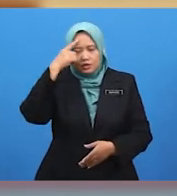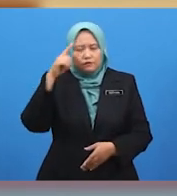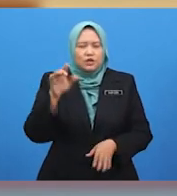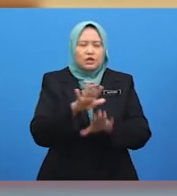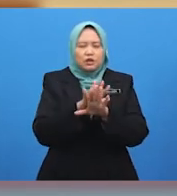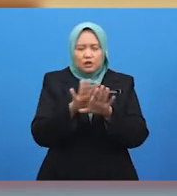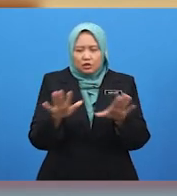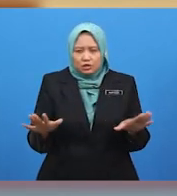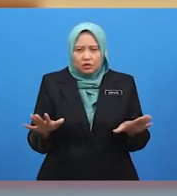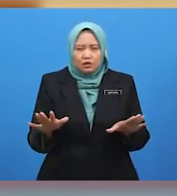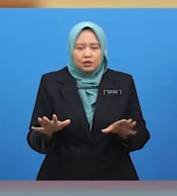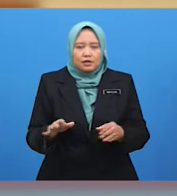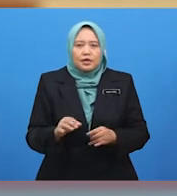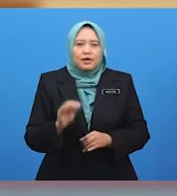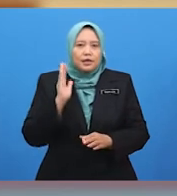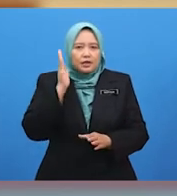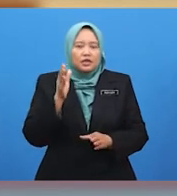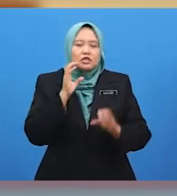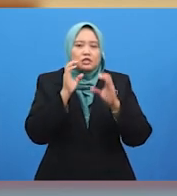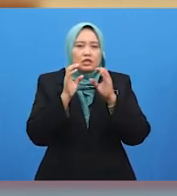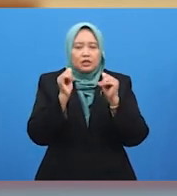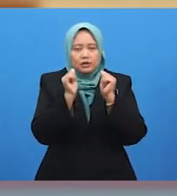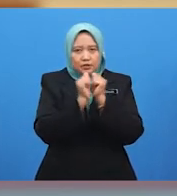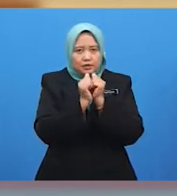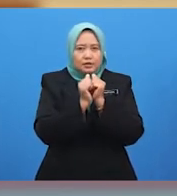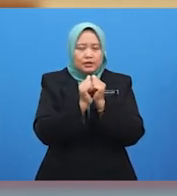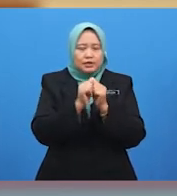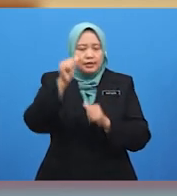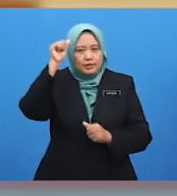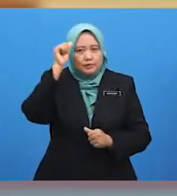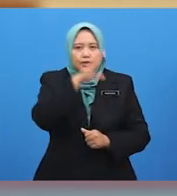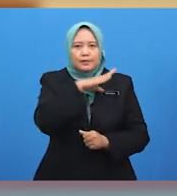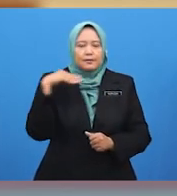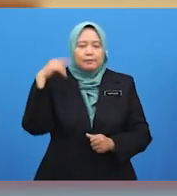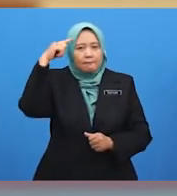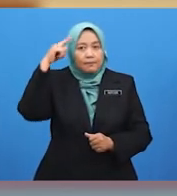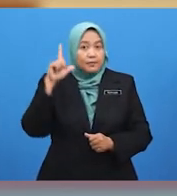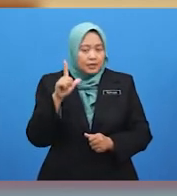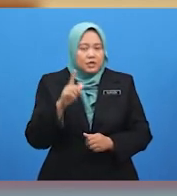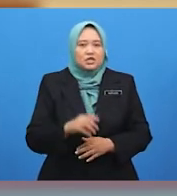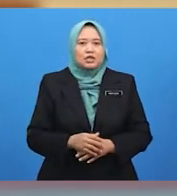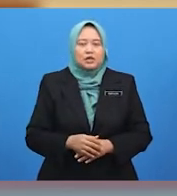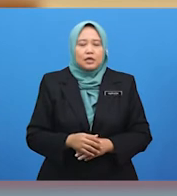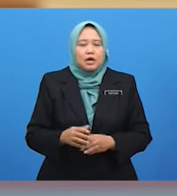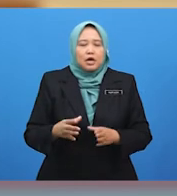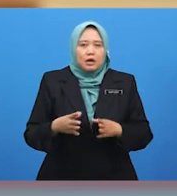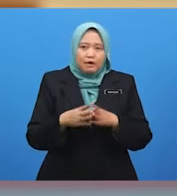tidak akan menegur Azmil dan Peiling selepas kejadian ini. Betul tak, Cikgu? Ya,